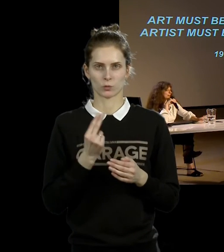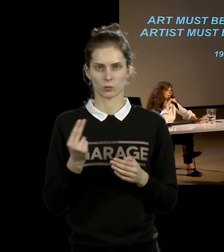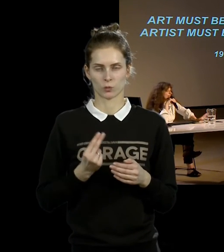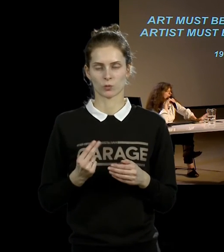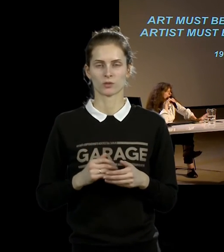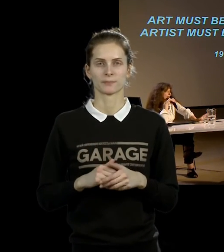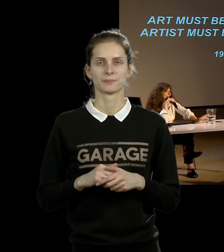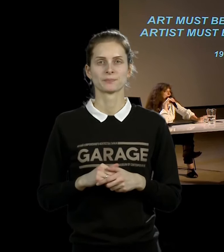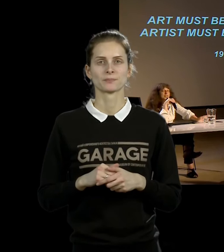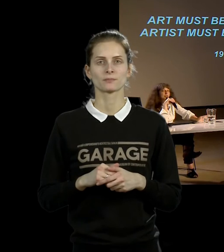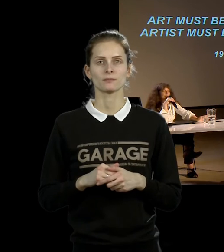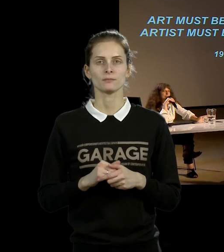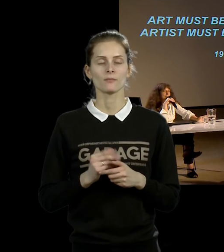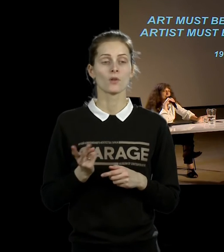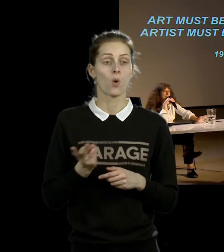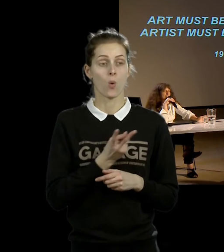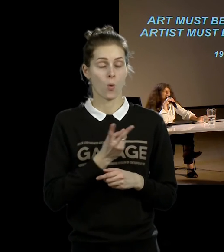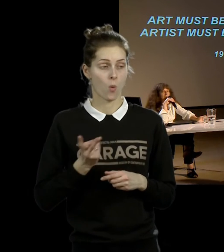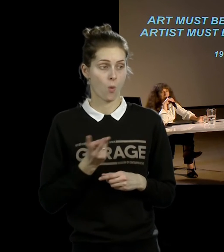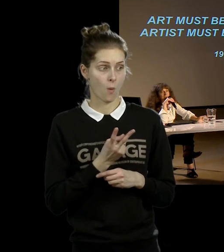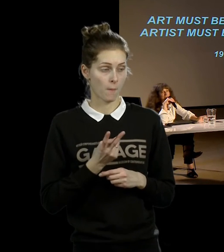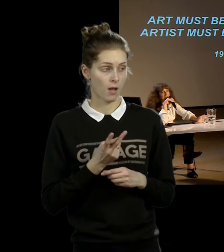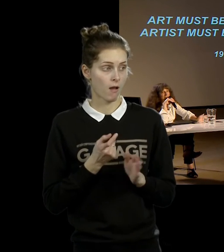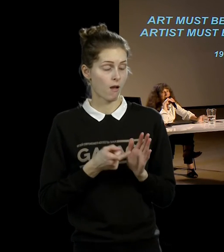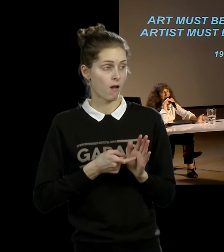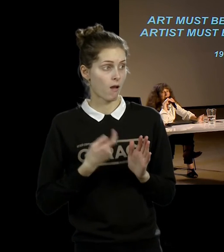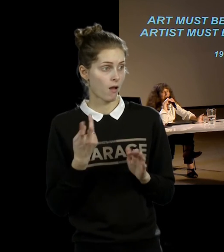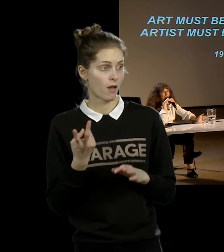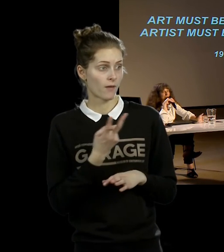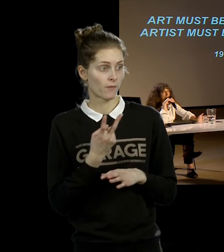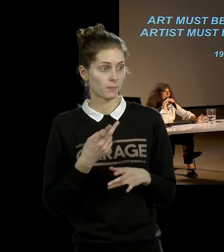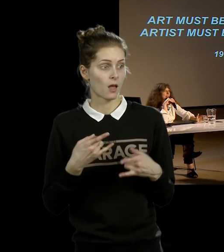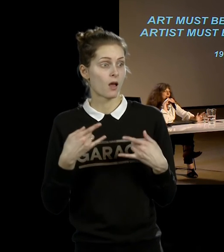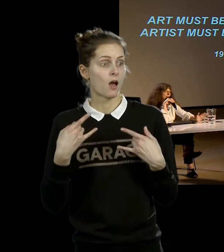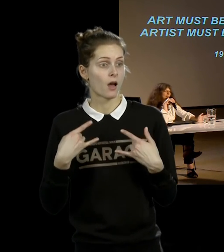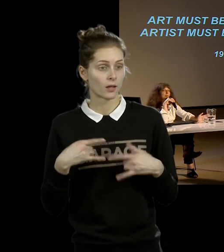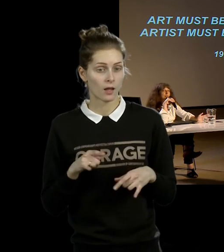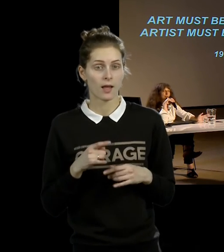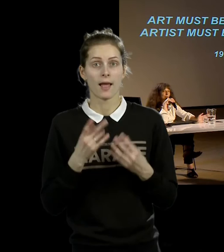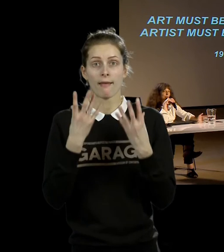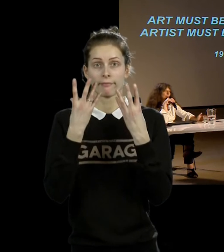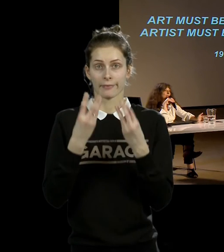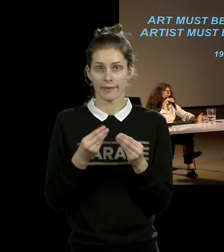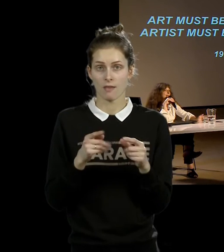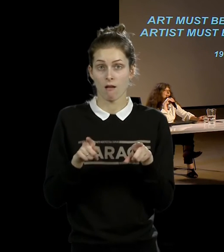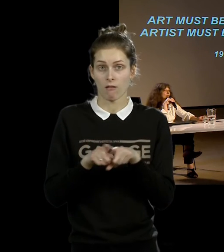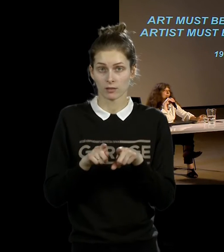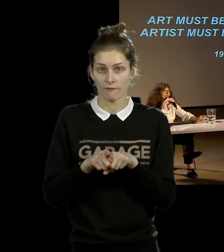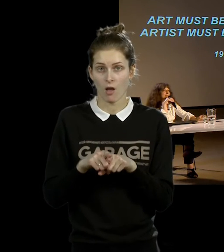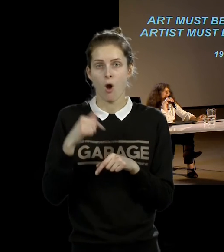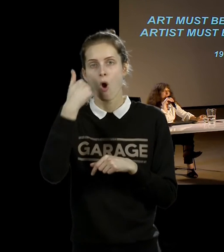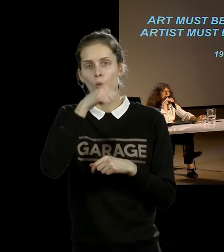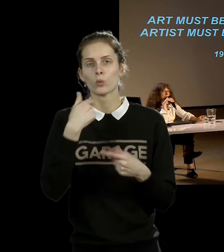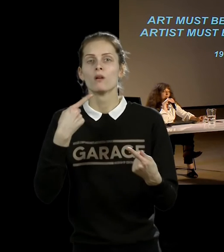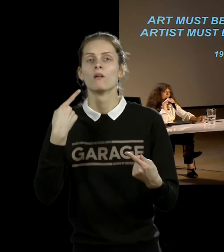публики. Они выясняют, что они родились в один день, хотя и в разные годы, и влюбляются друг в друга, но